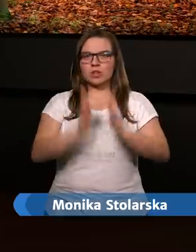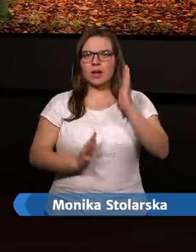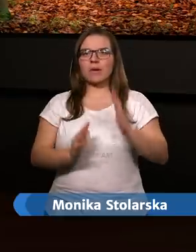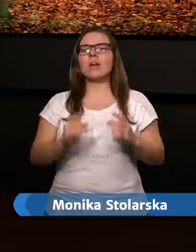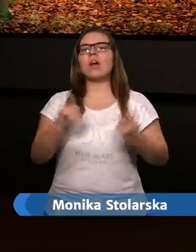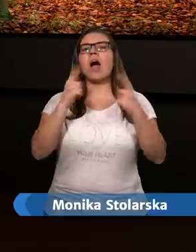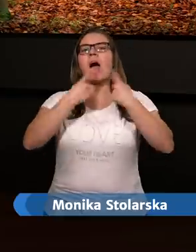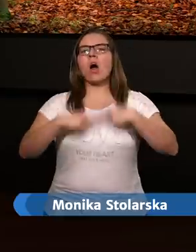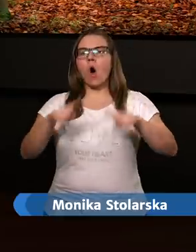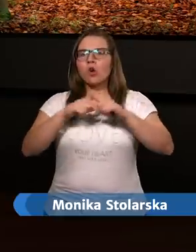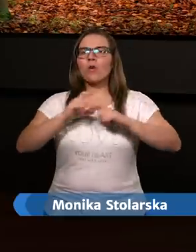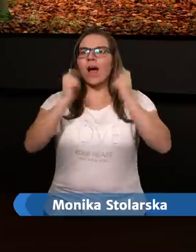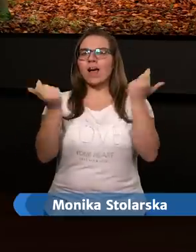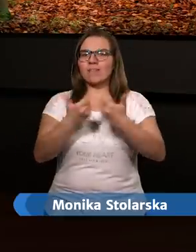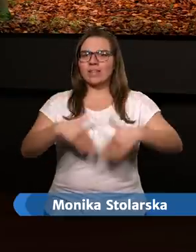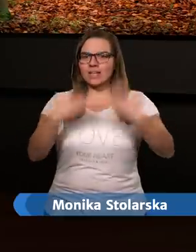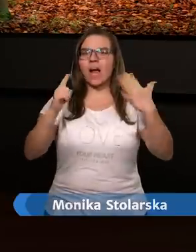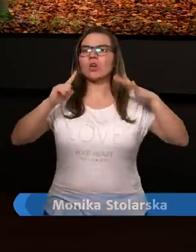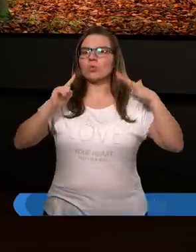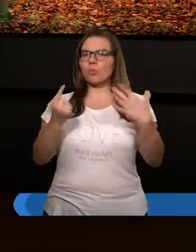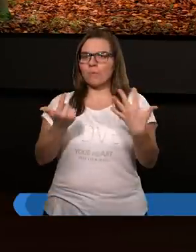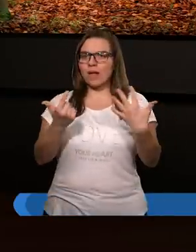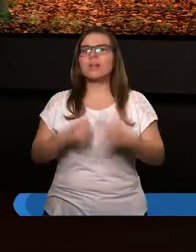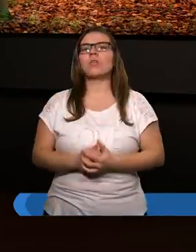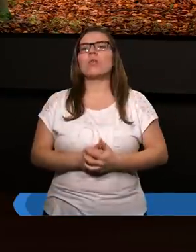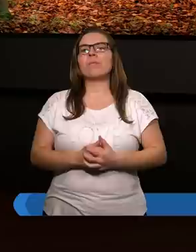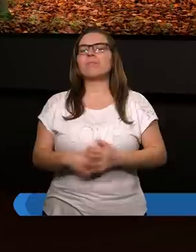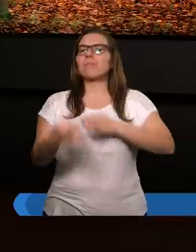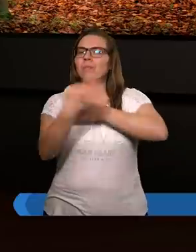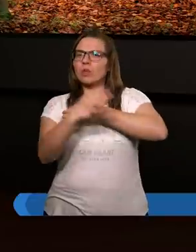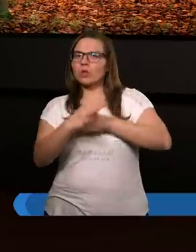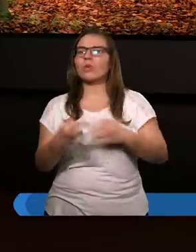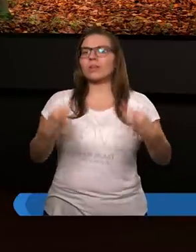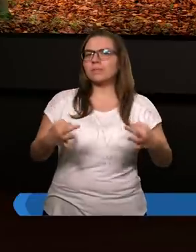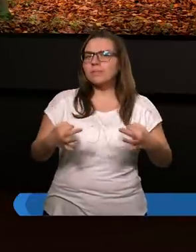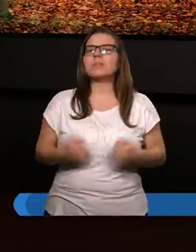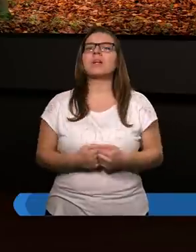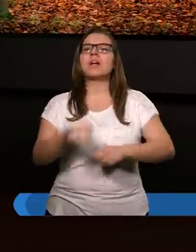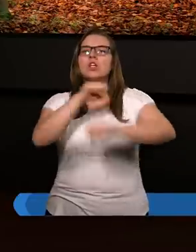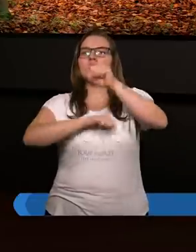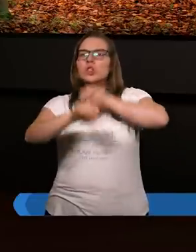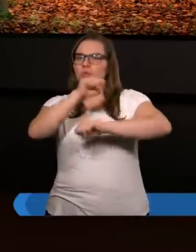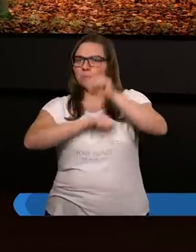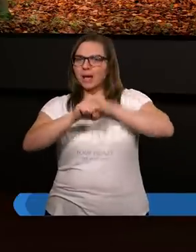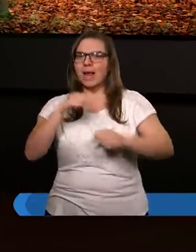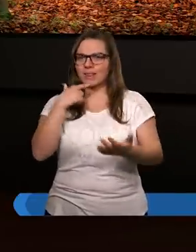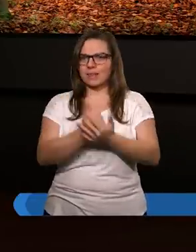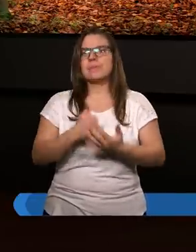zborze Kościoła Adwentystów Dnia Siódmego. Studiujemy obecnie list do Rzymian.